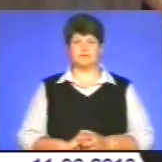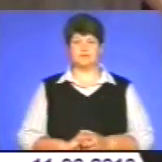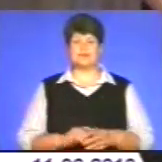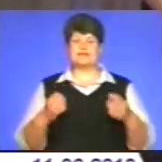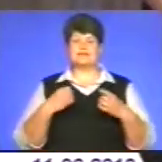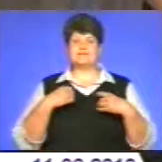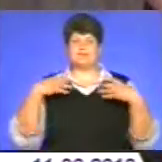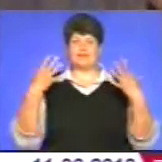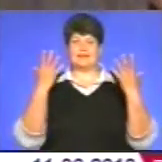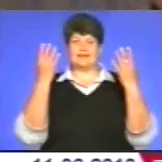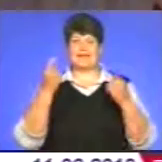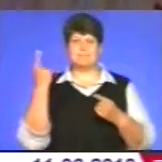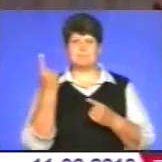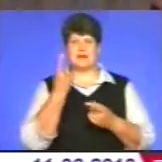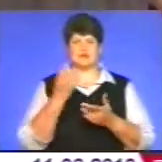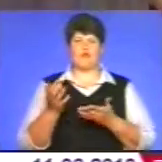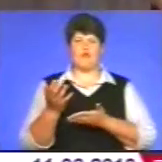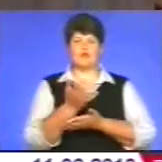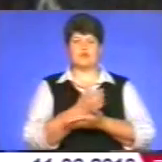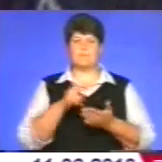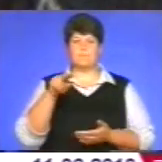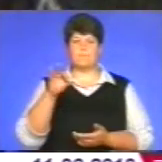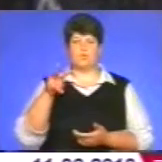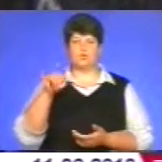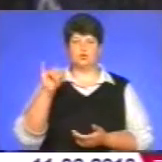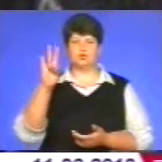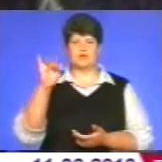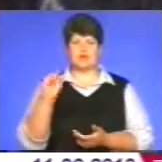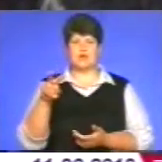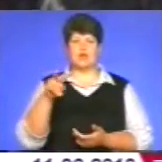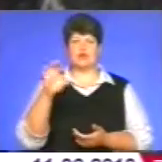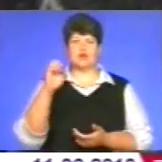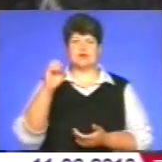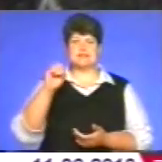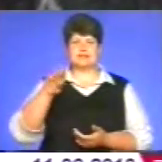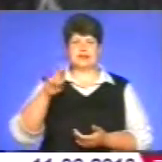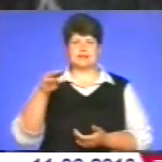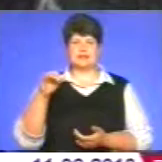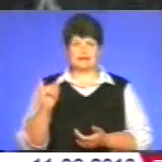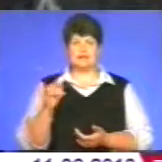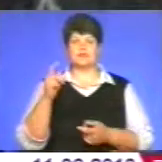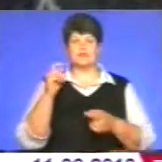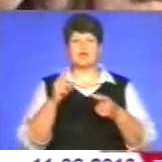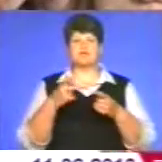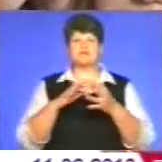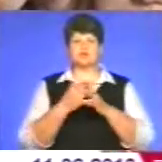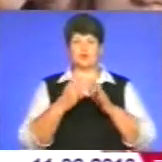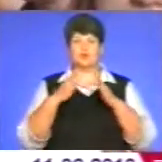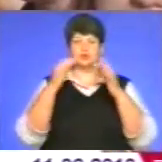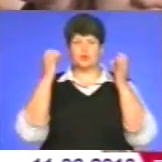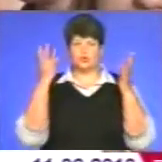Святкували день першого урожаю полуниць обслуговуючого кооперативу Лосятинське молочне джерело у сільському будинку культури.